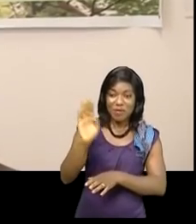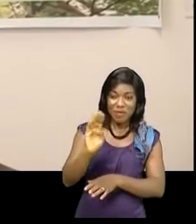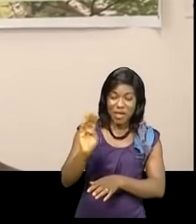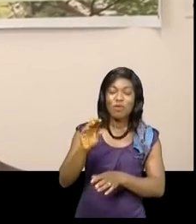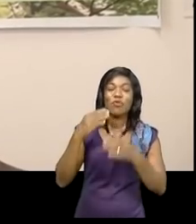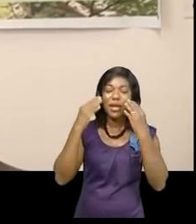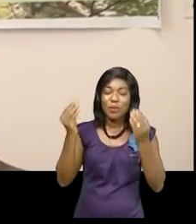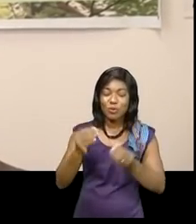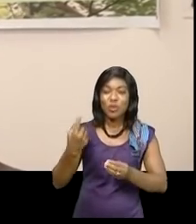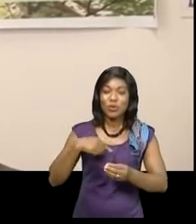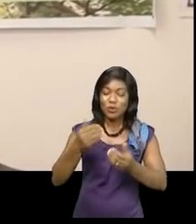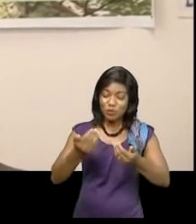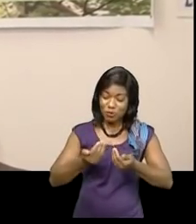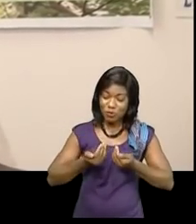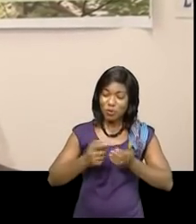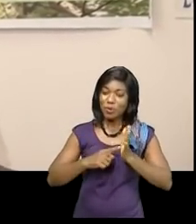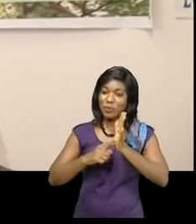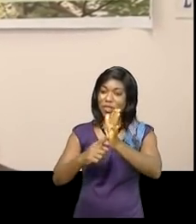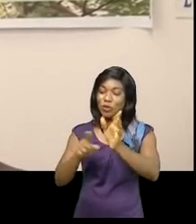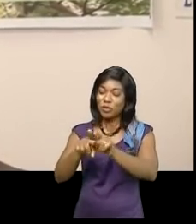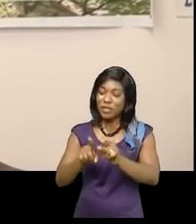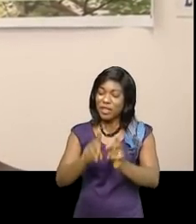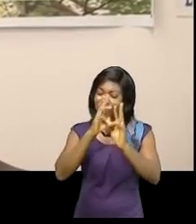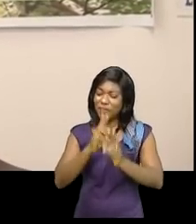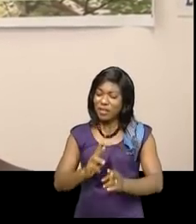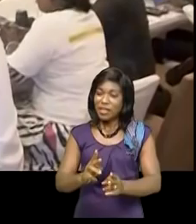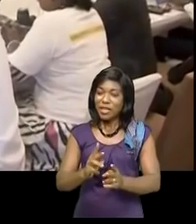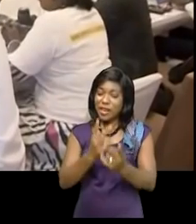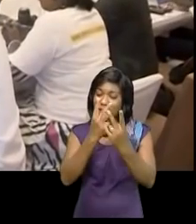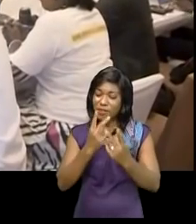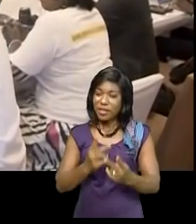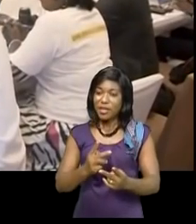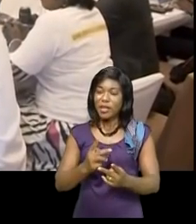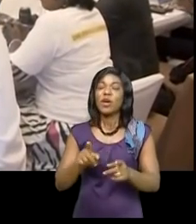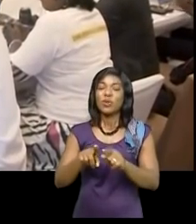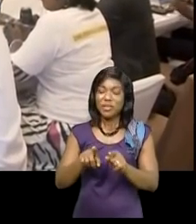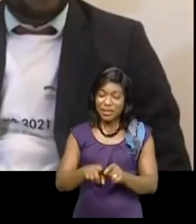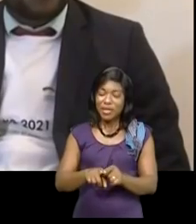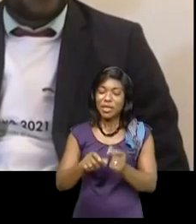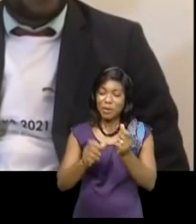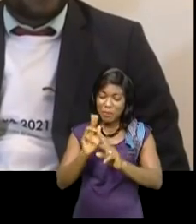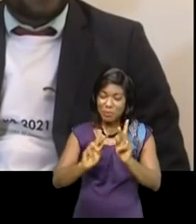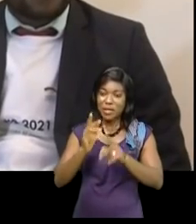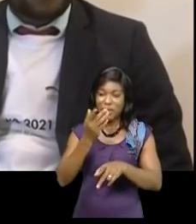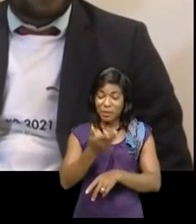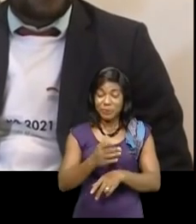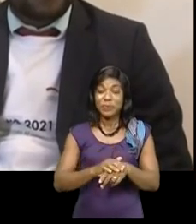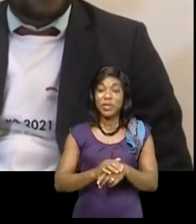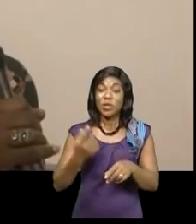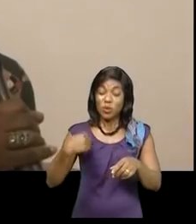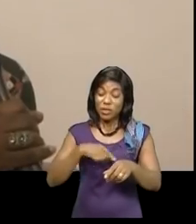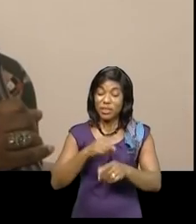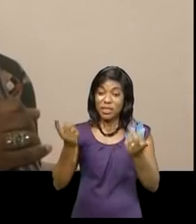peuple-là et la valeur qu'il détienne. Rappelons-le qu'il est désormais établi que les derniers